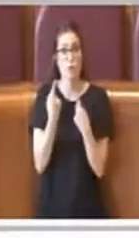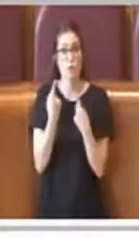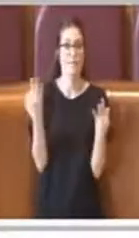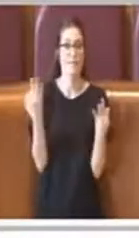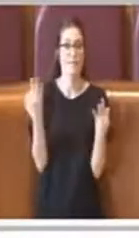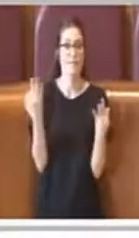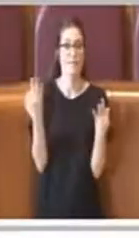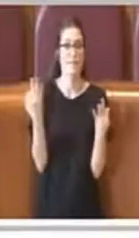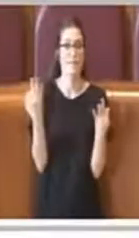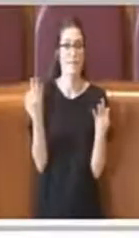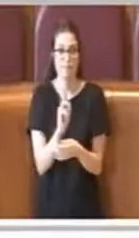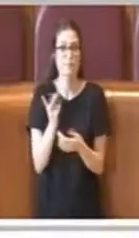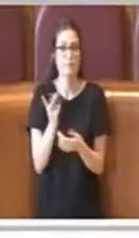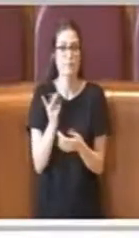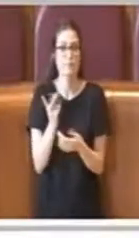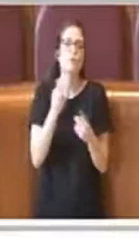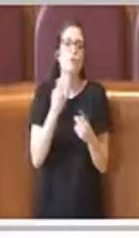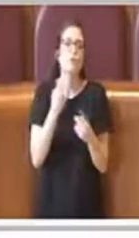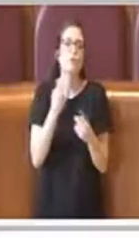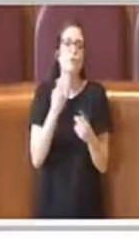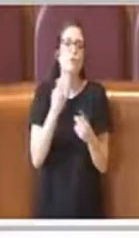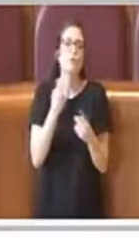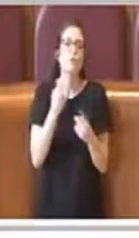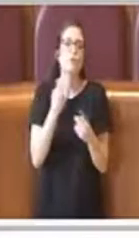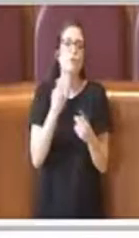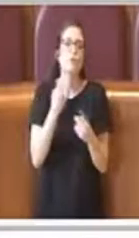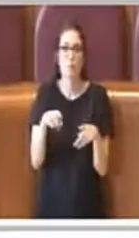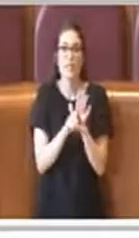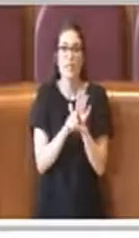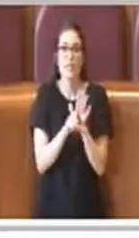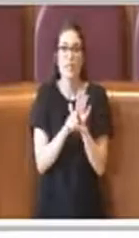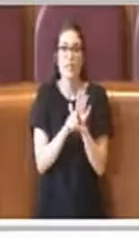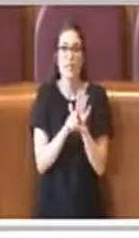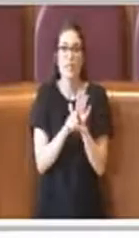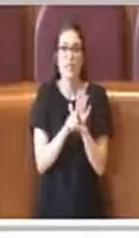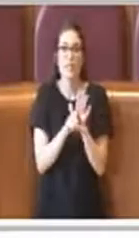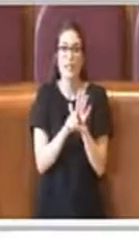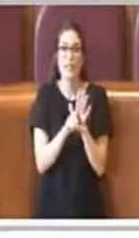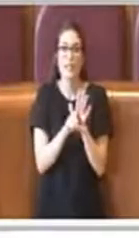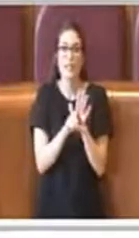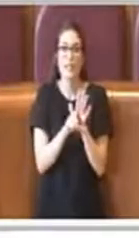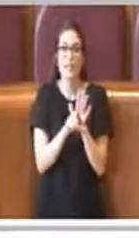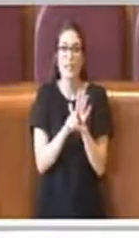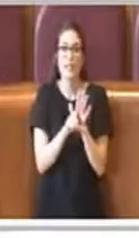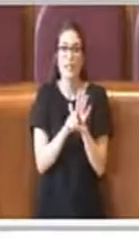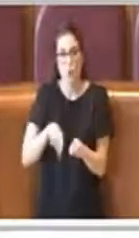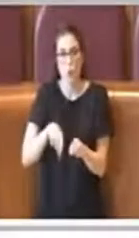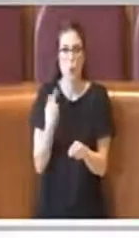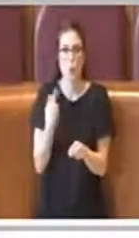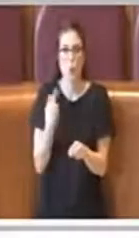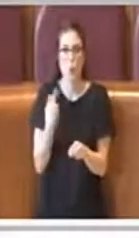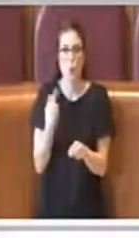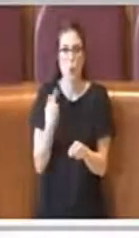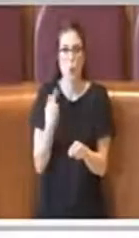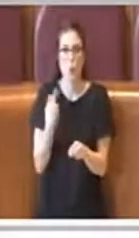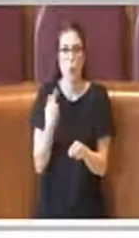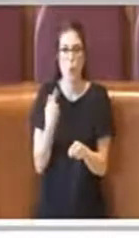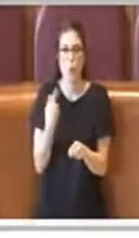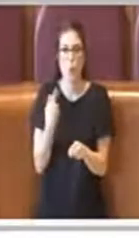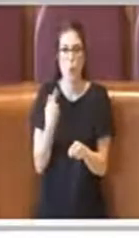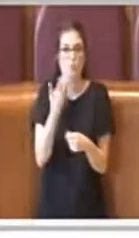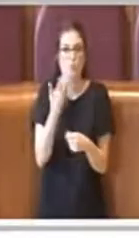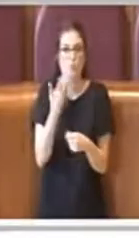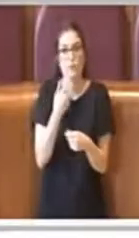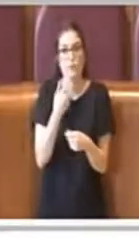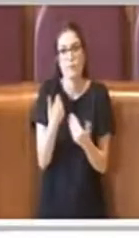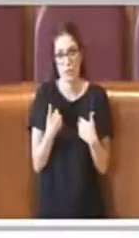la situazione ideale, semplicemente ripeto, dovevamo portare a termine questa riforma perché il lavoro è stato veramente troppo lungo e quindi